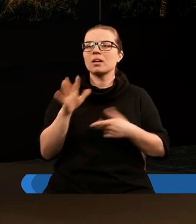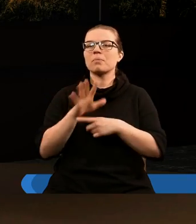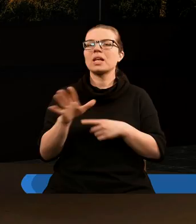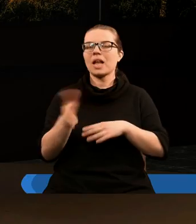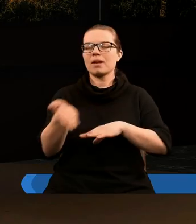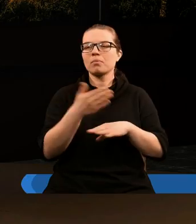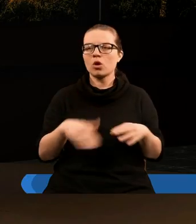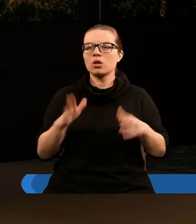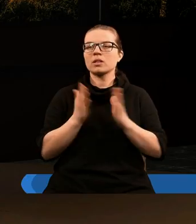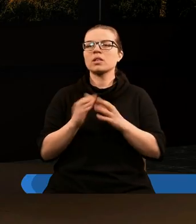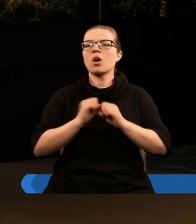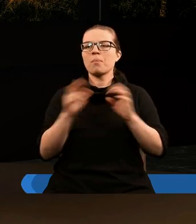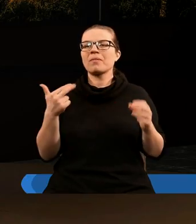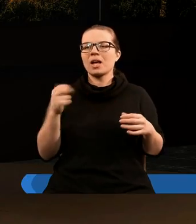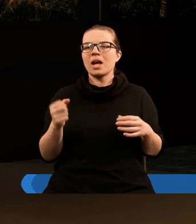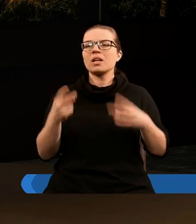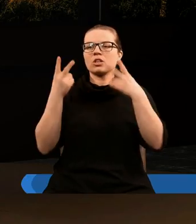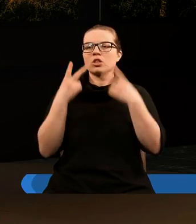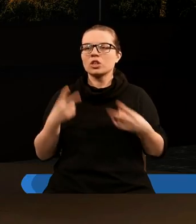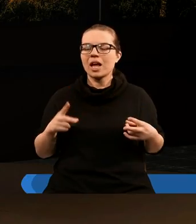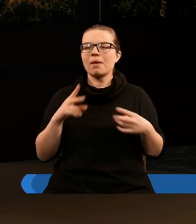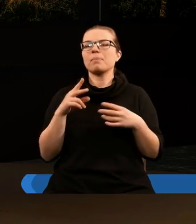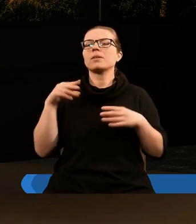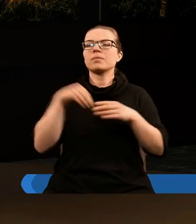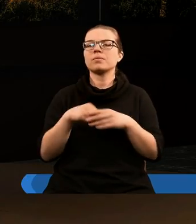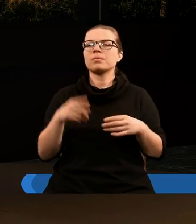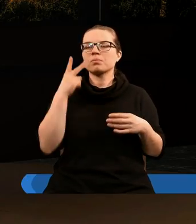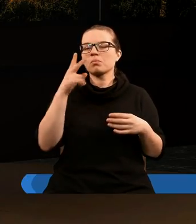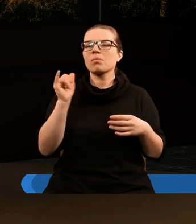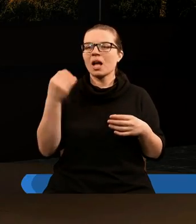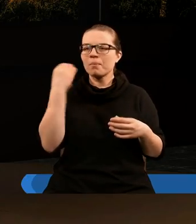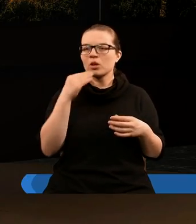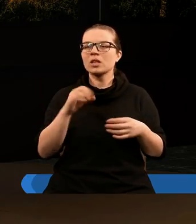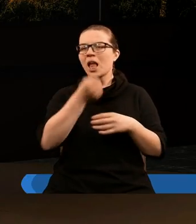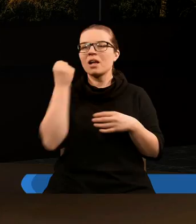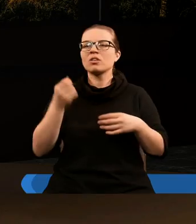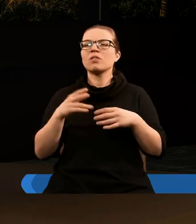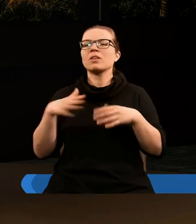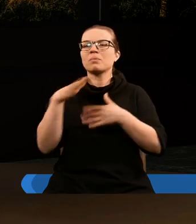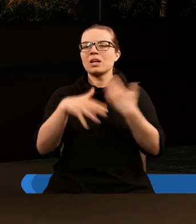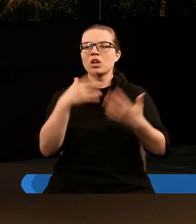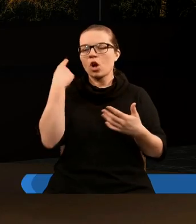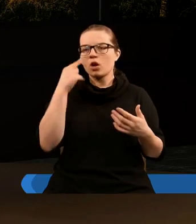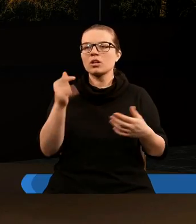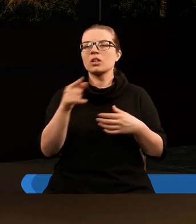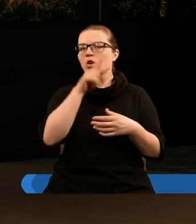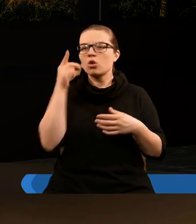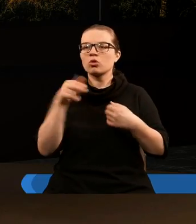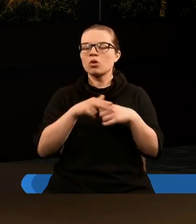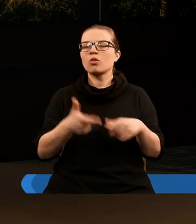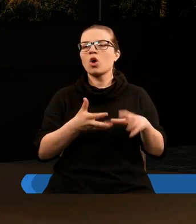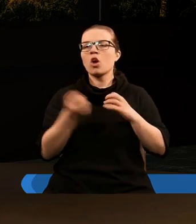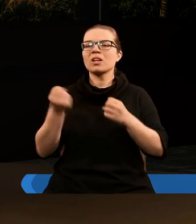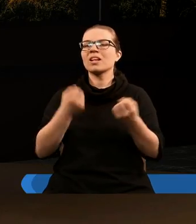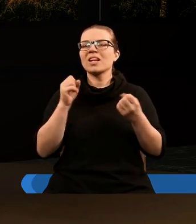XV rozdziale Księgi Objawienia czytamy, że zobaczyłem jakby morze szklane zmieszane z ogniem i tych, którzy odnieśli